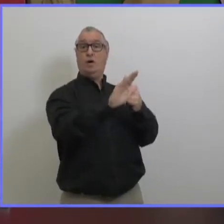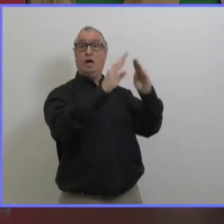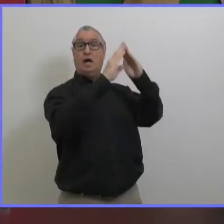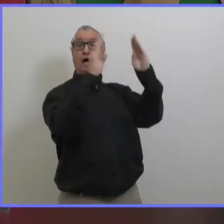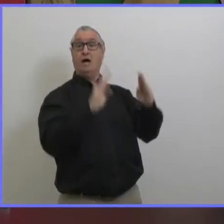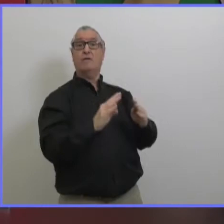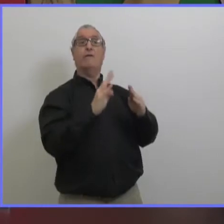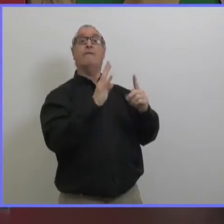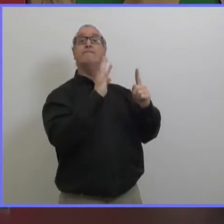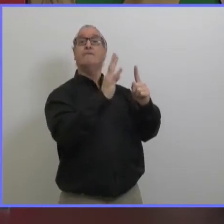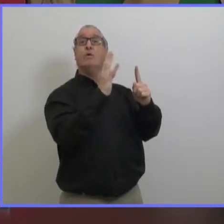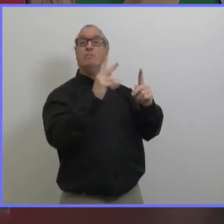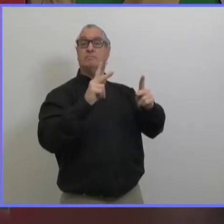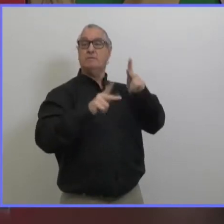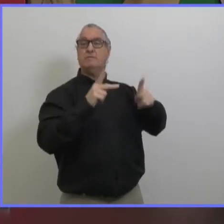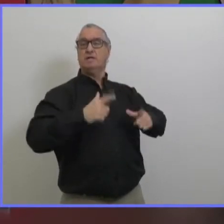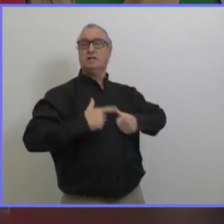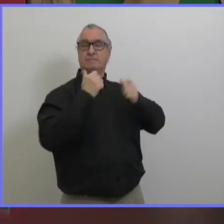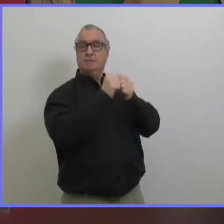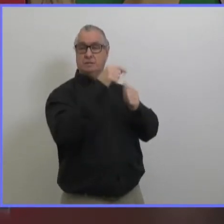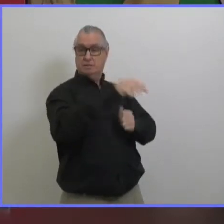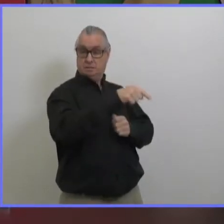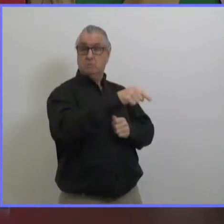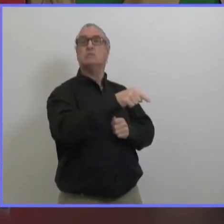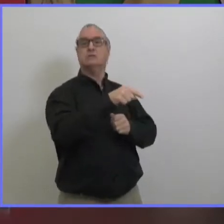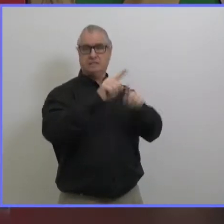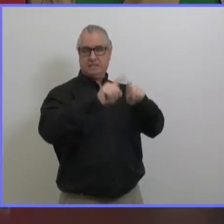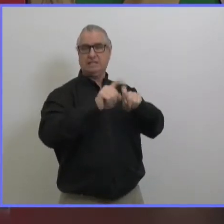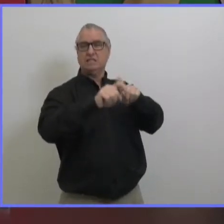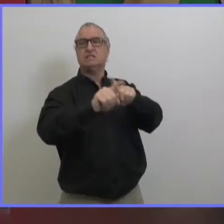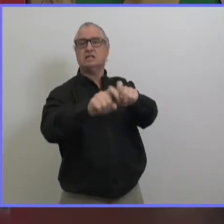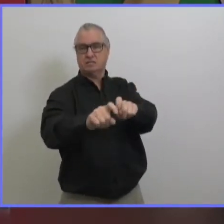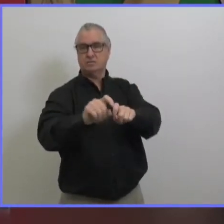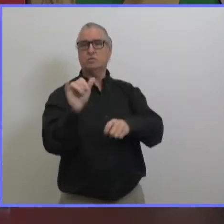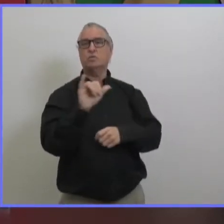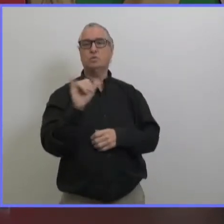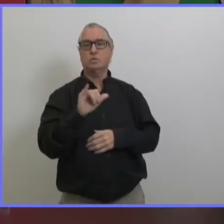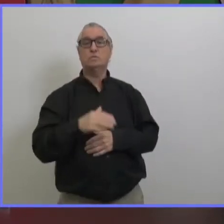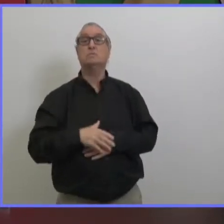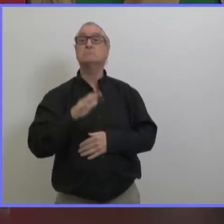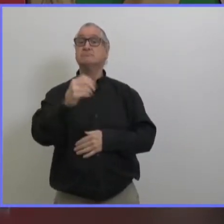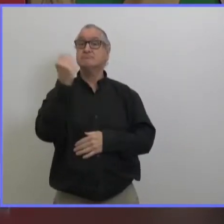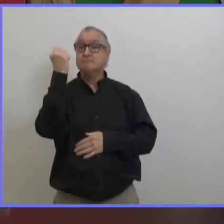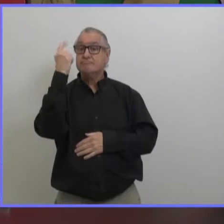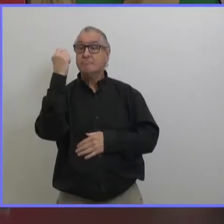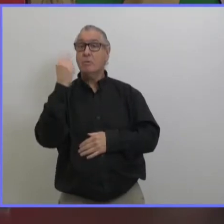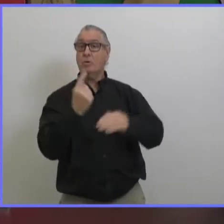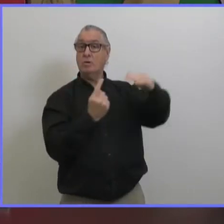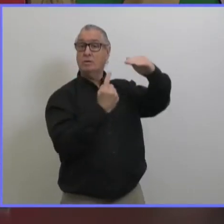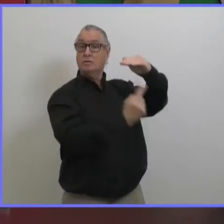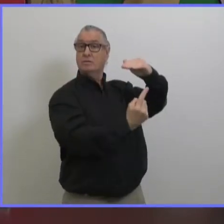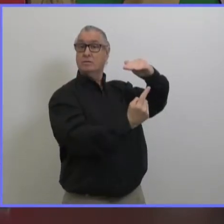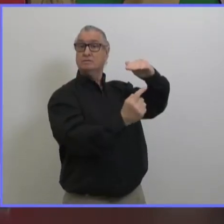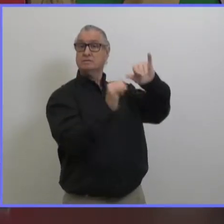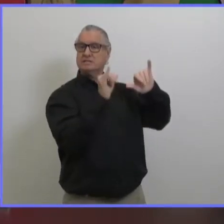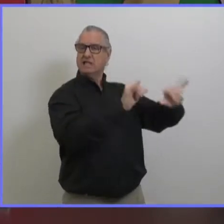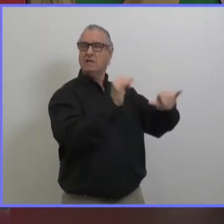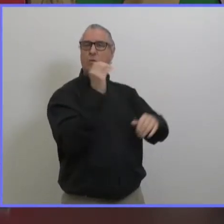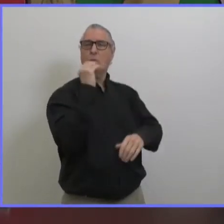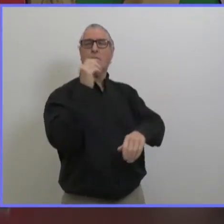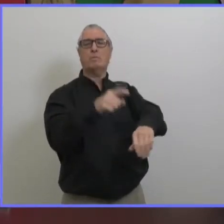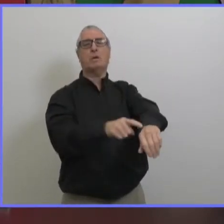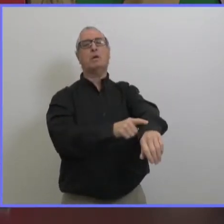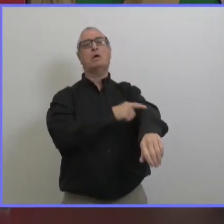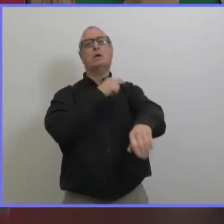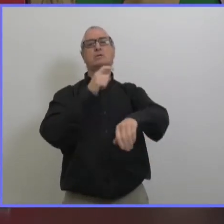notification qu'il s'agissait d'un variant préoccupant généralement pour les variants préoccupant c'est le cas et les